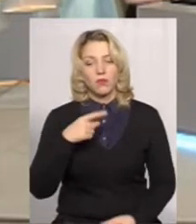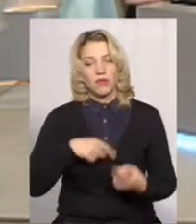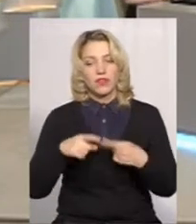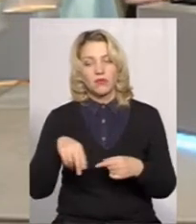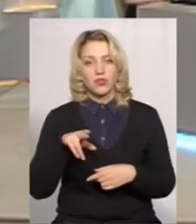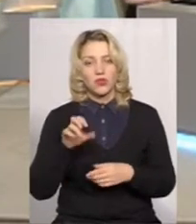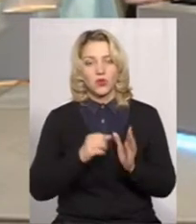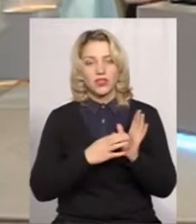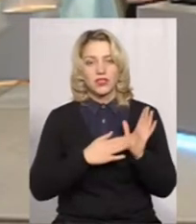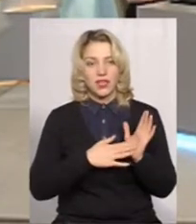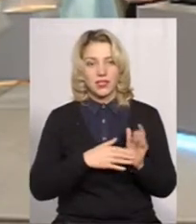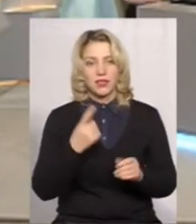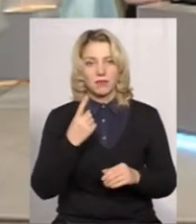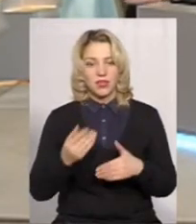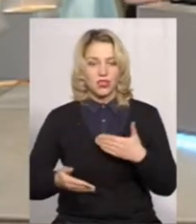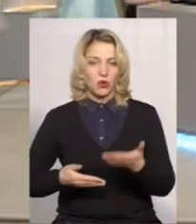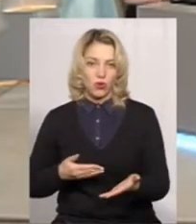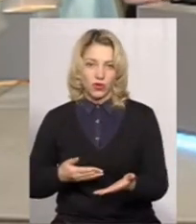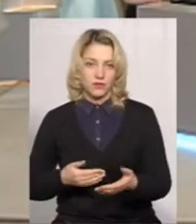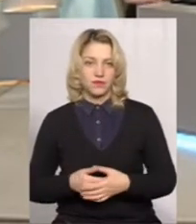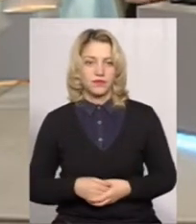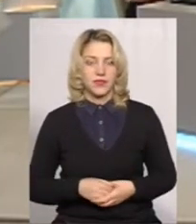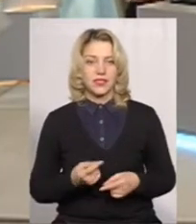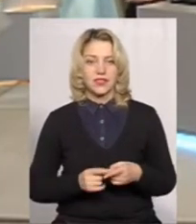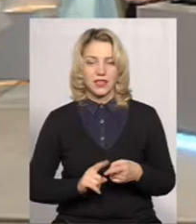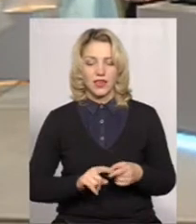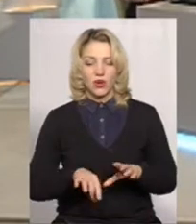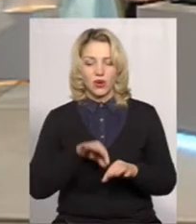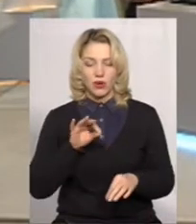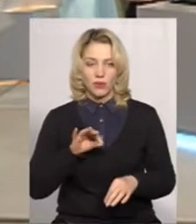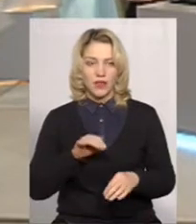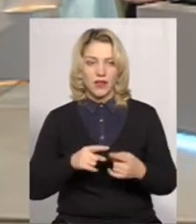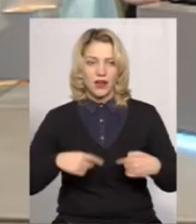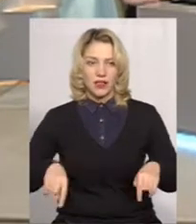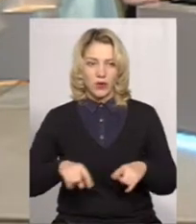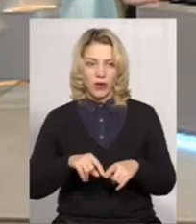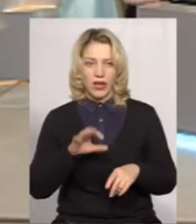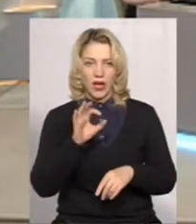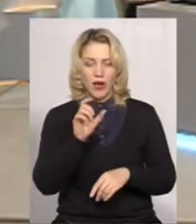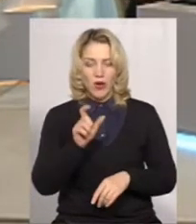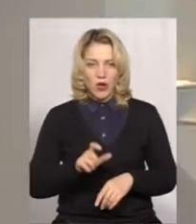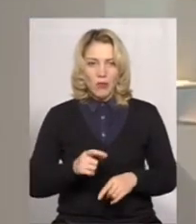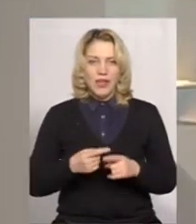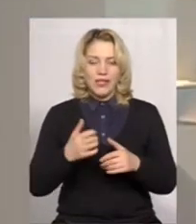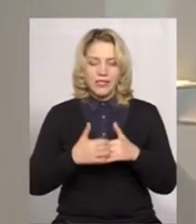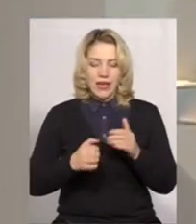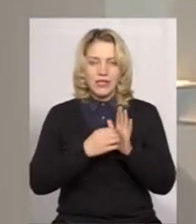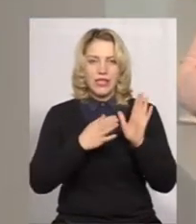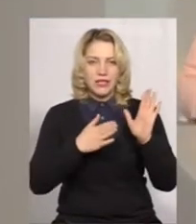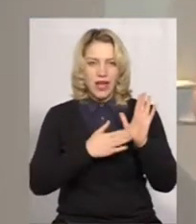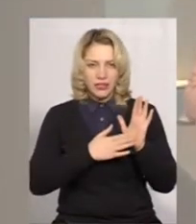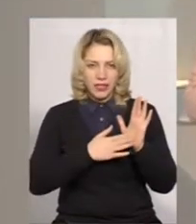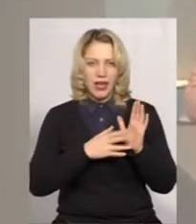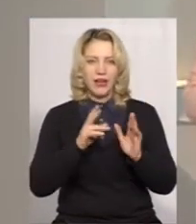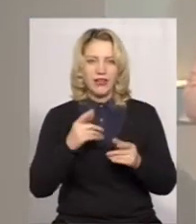реєстрації. Перший крок – це обрання категорії особи. Серед зазначених